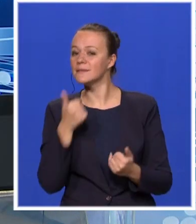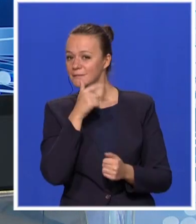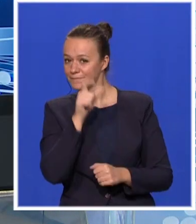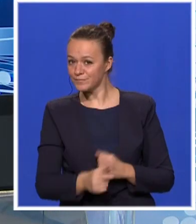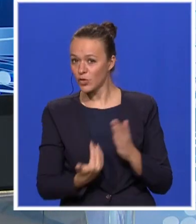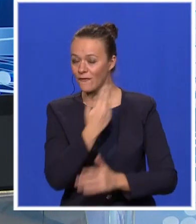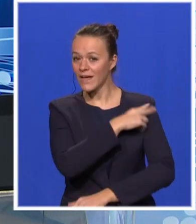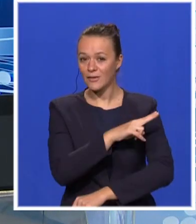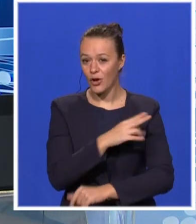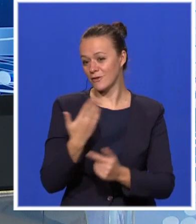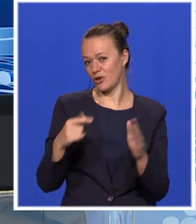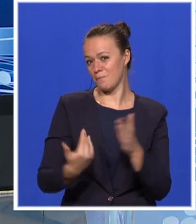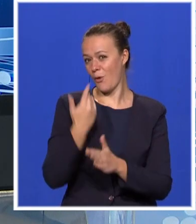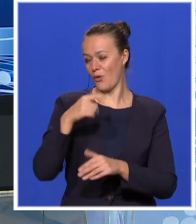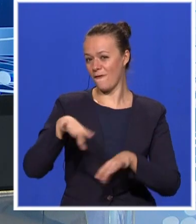gradonačelnikom?